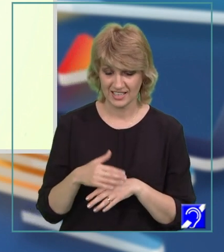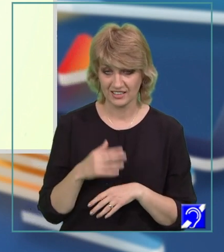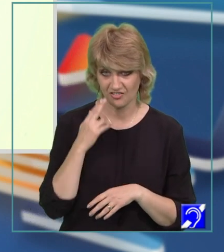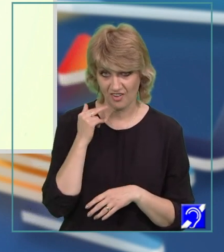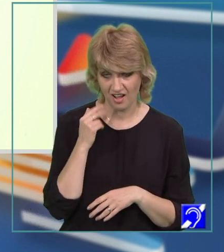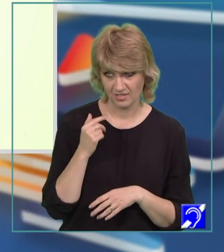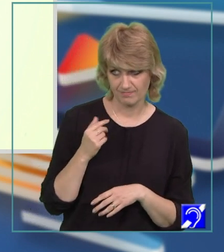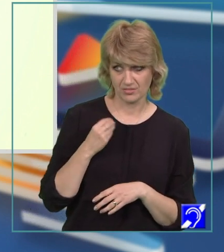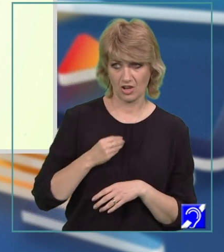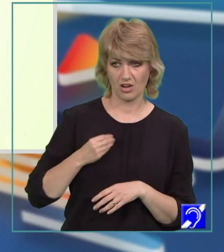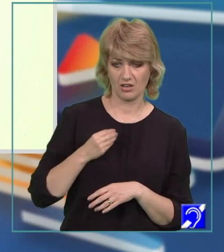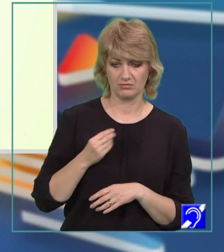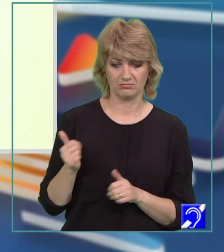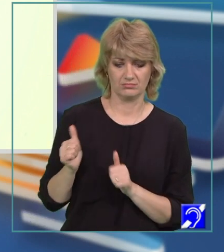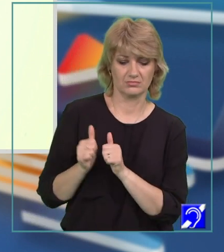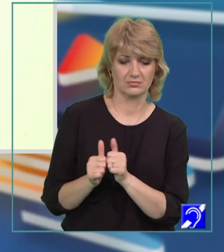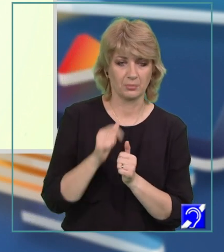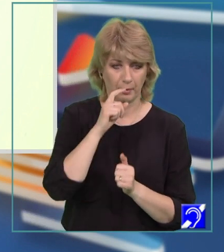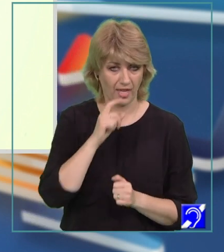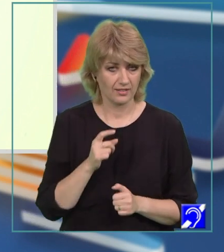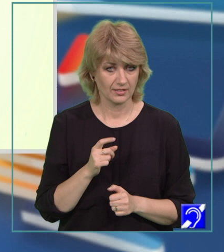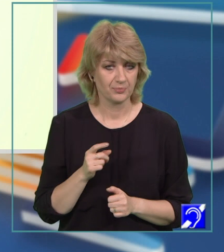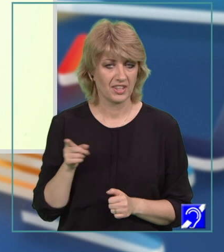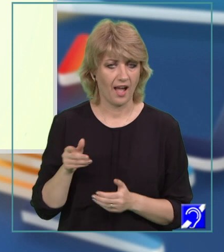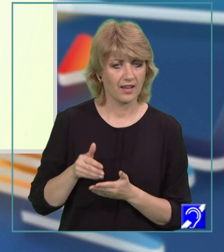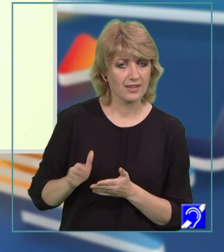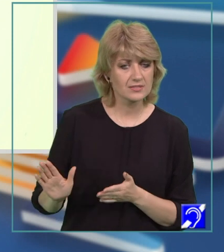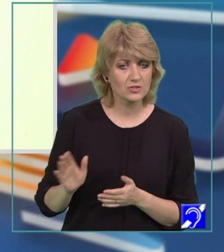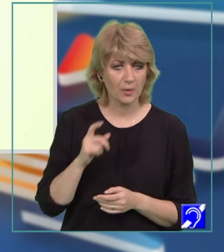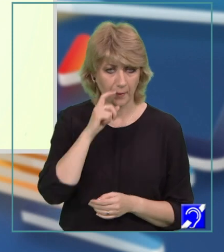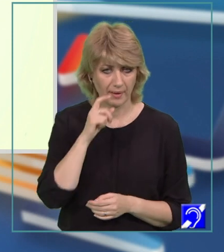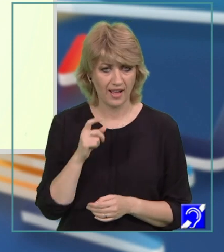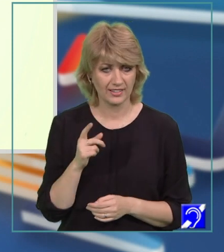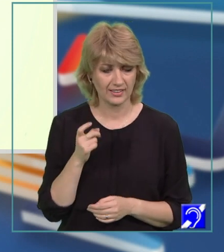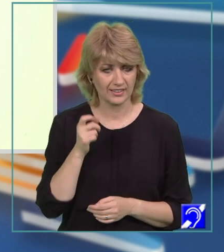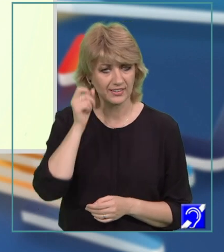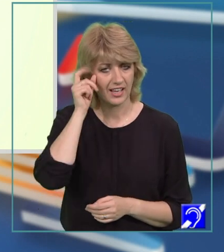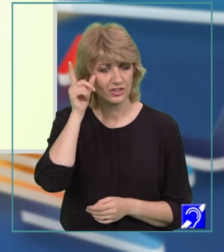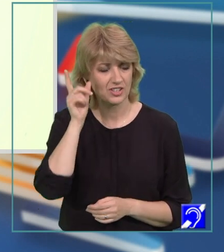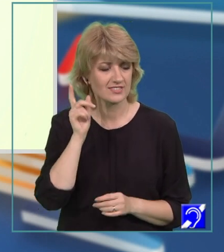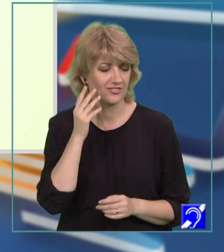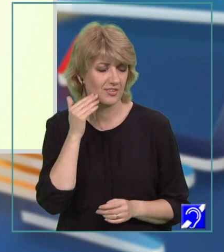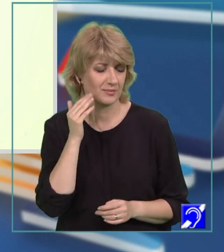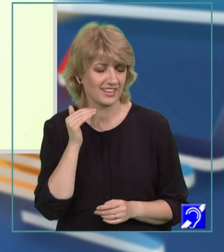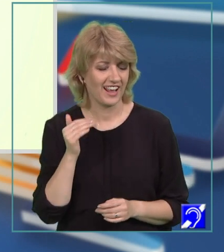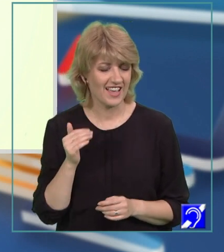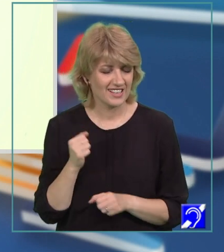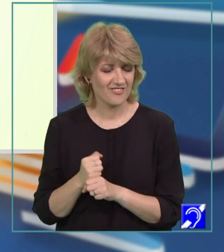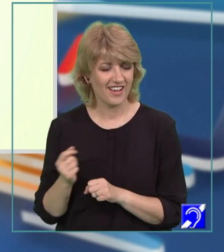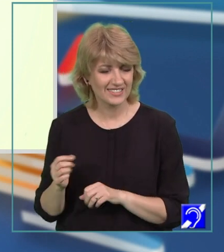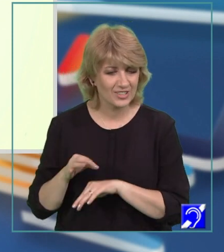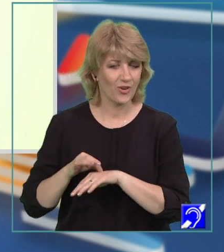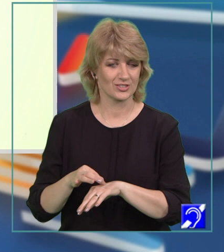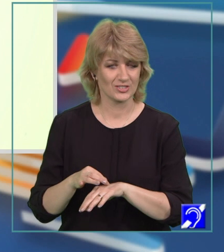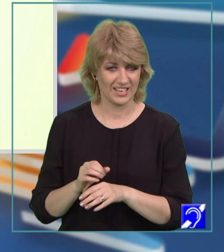se arată deranjată de compania băiatului. Ea îl respinge pe băiat din inteligență pur feminină, ca să-l determine să o